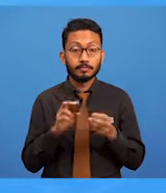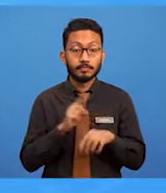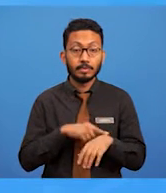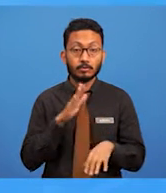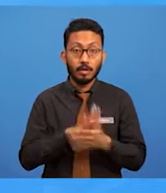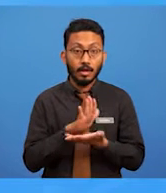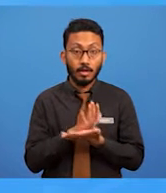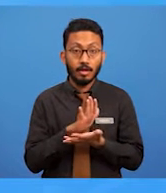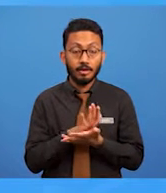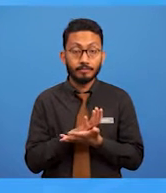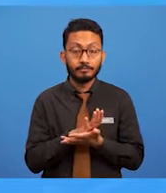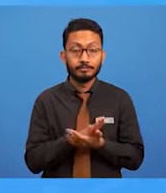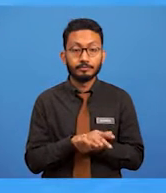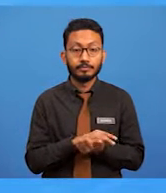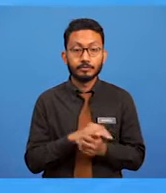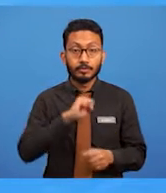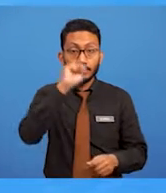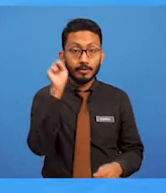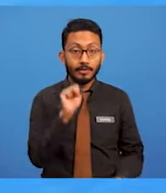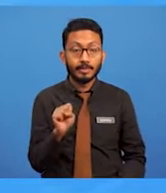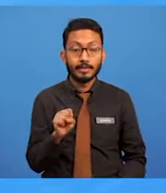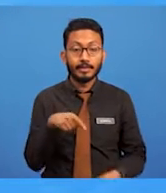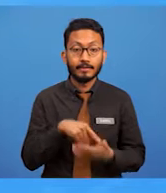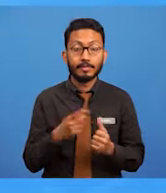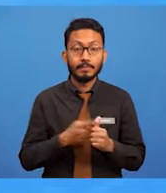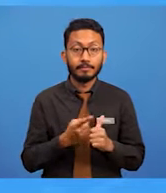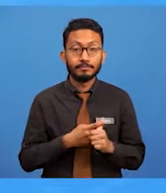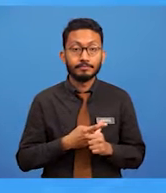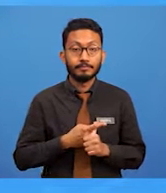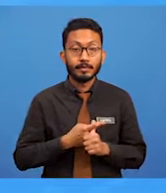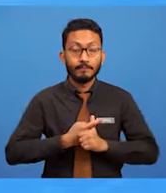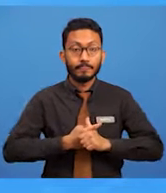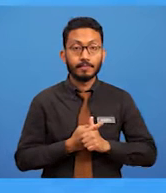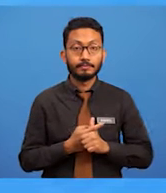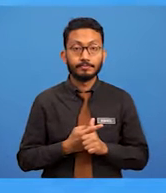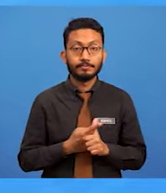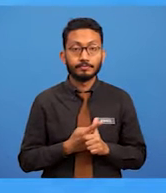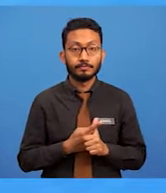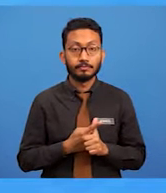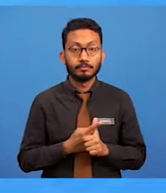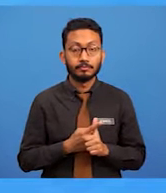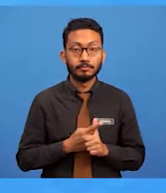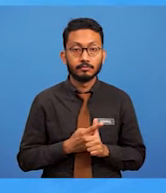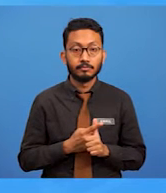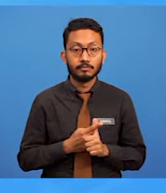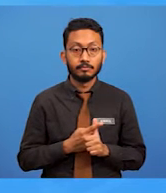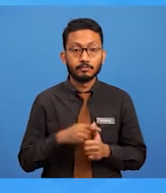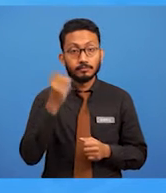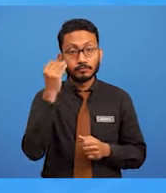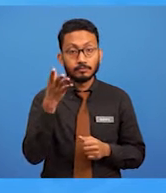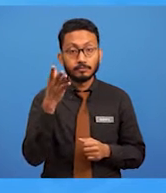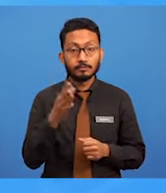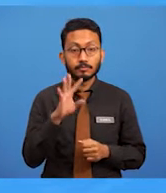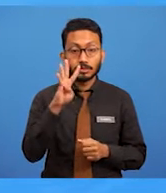Antara soalannya adalah yang pertama nyatakan